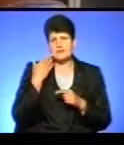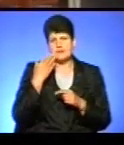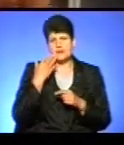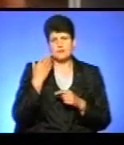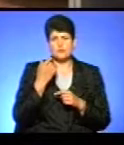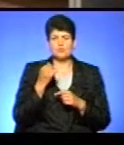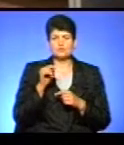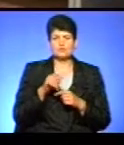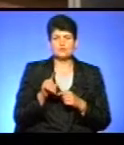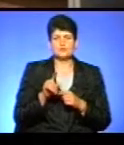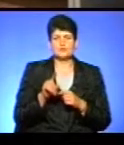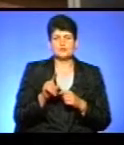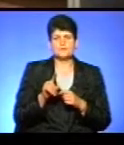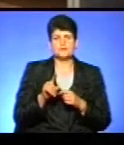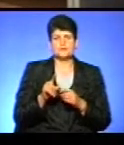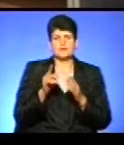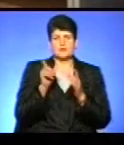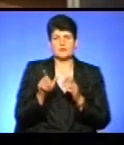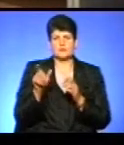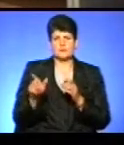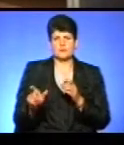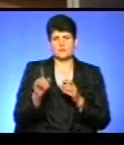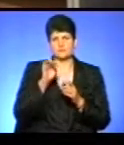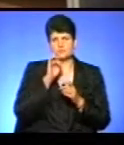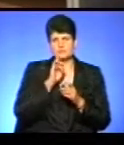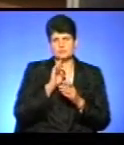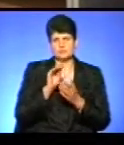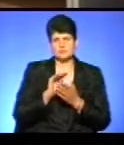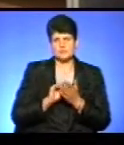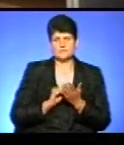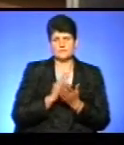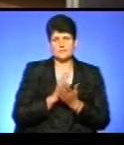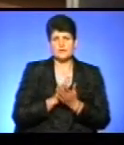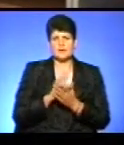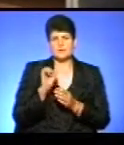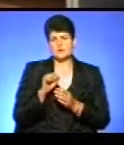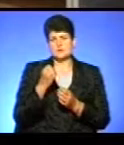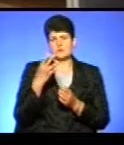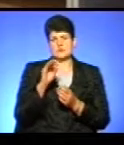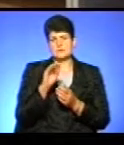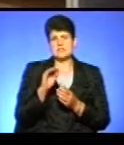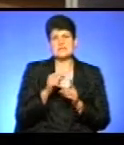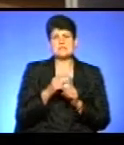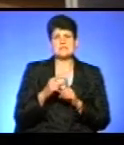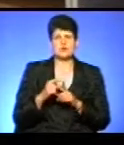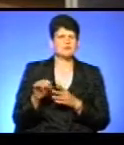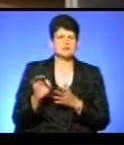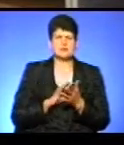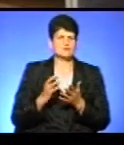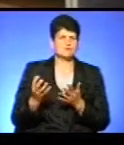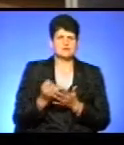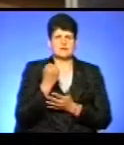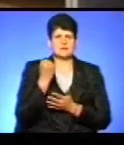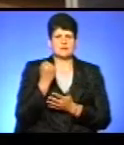адже параграфи розподілені комфортніше. І іноді ти можеш просто ввести якесь слово і знайти одразу його